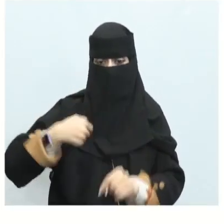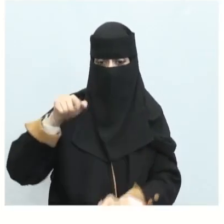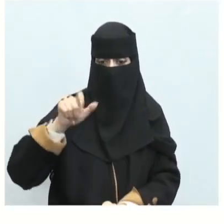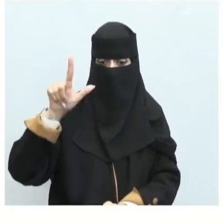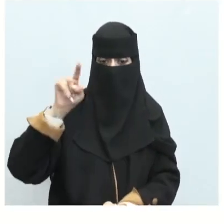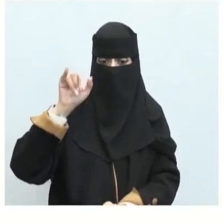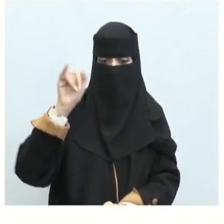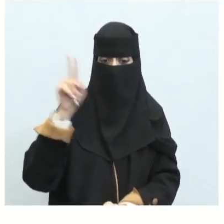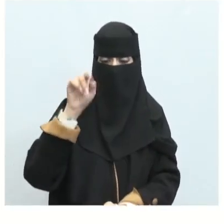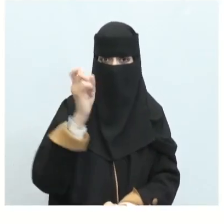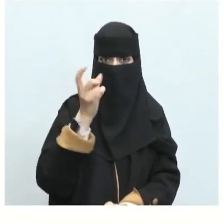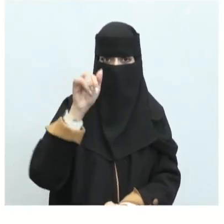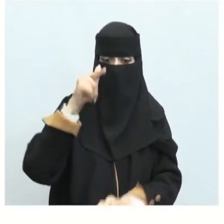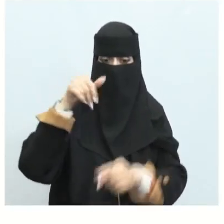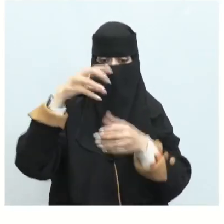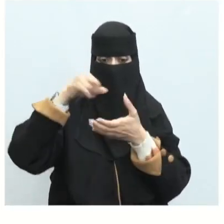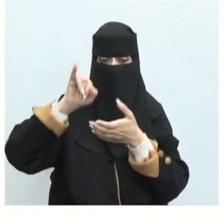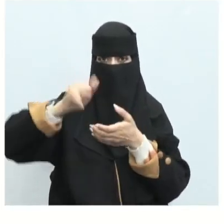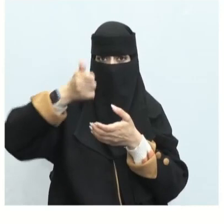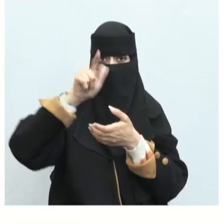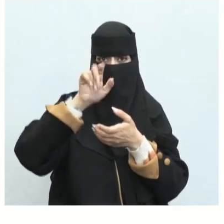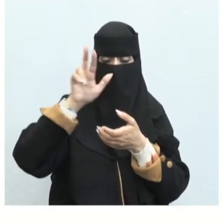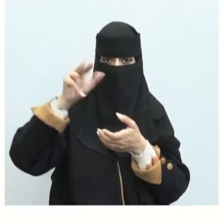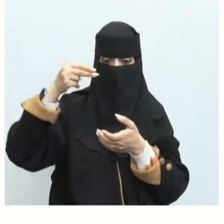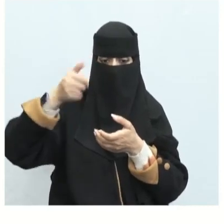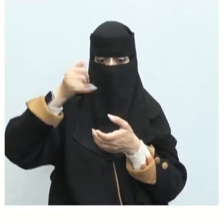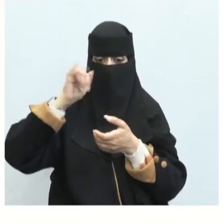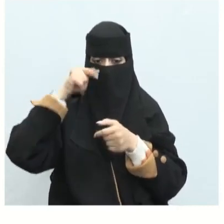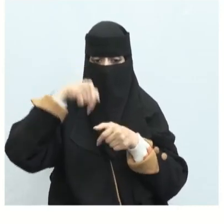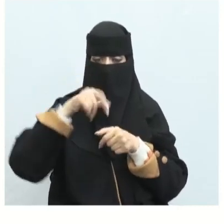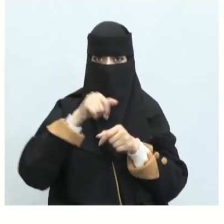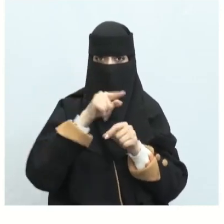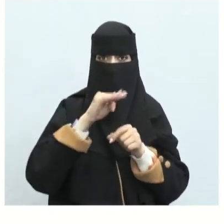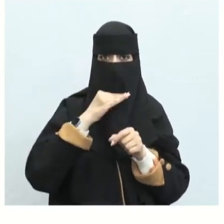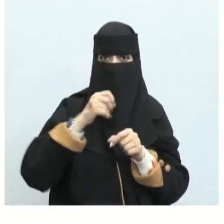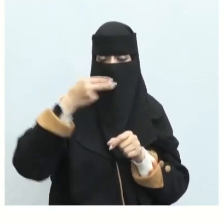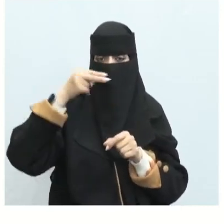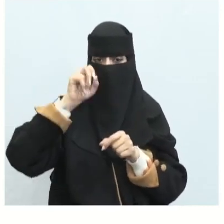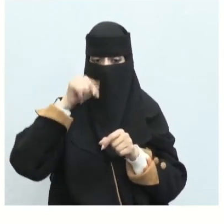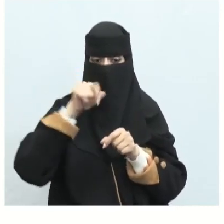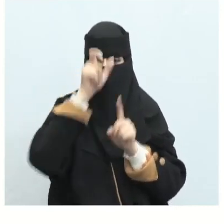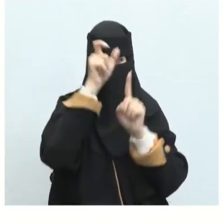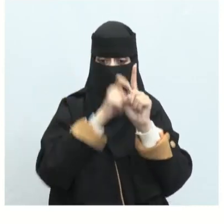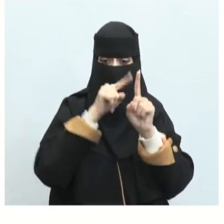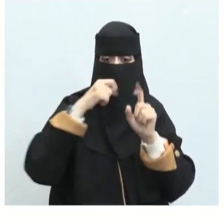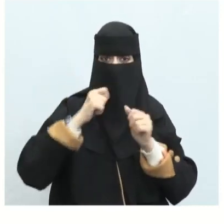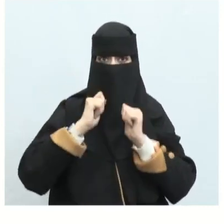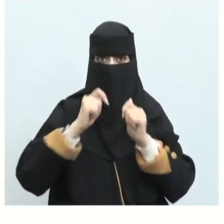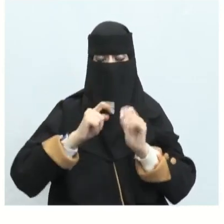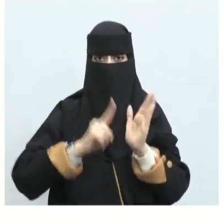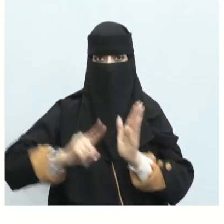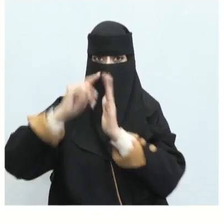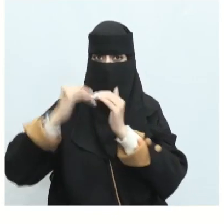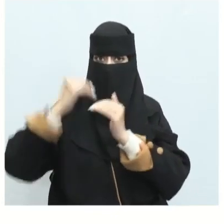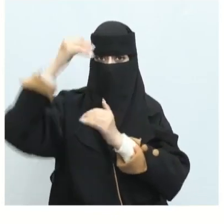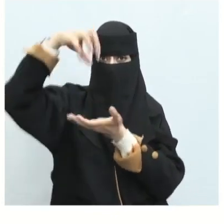أبو عقيل هو من هوازن قيس كان من الشعراء المعدودين واحد الشعراء الفرسان الأشراف في الجاهلية من أهل عالية